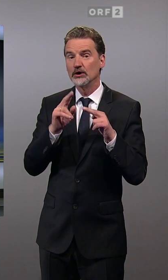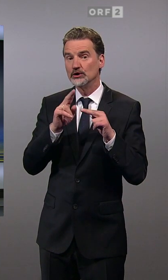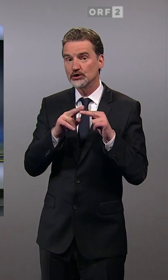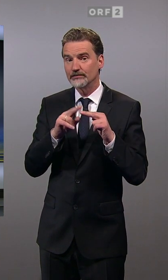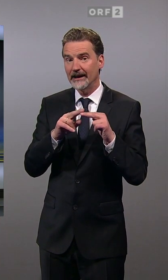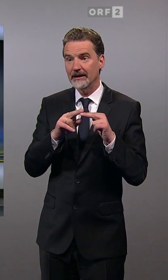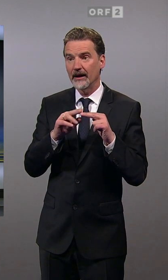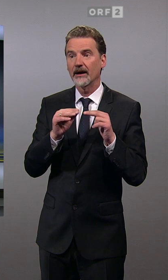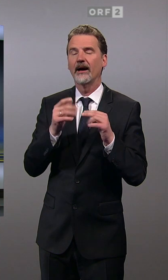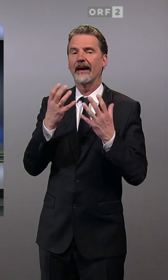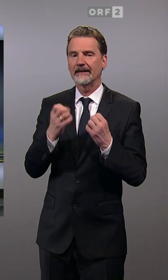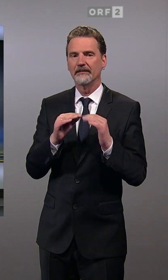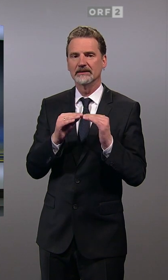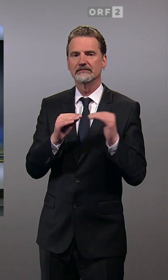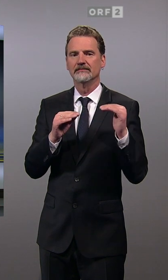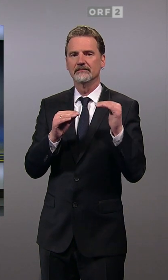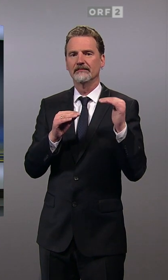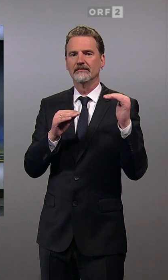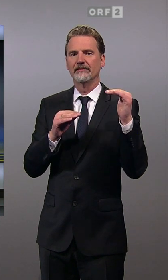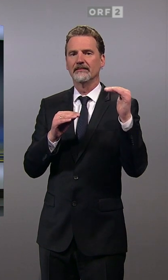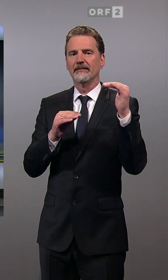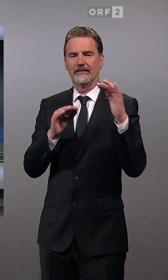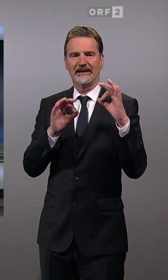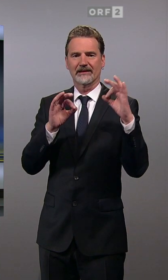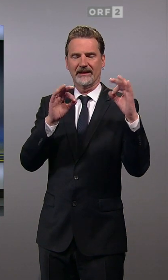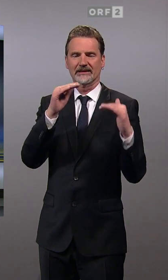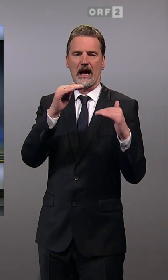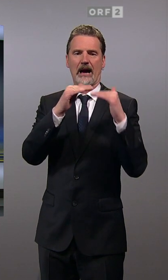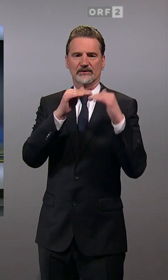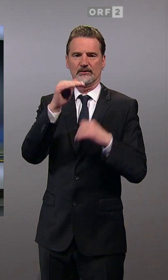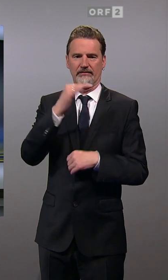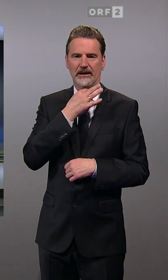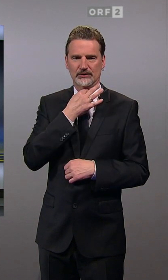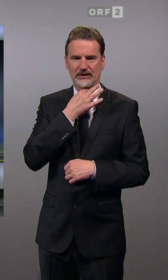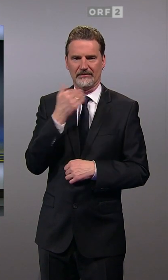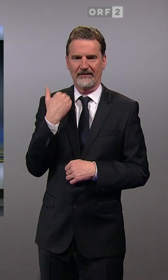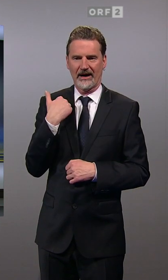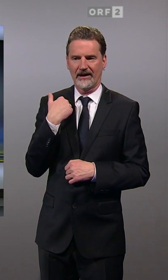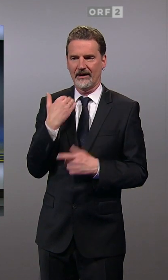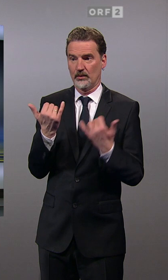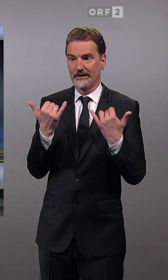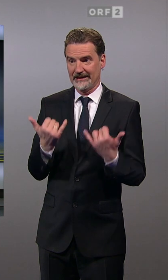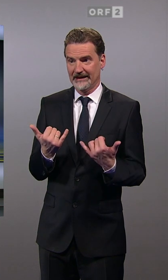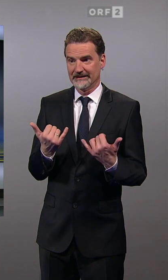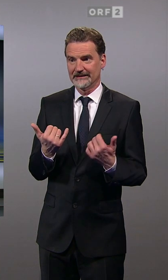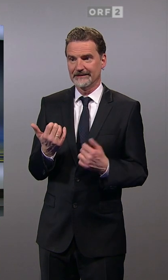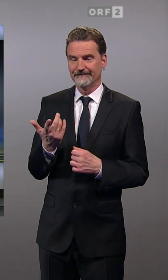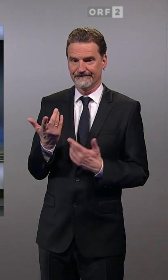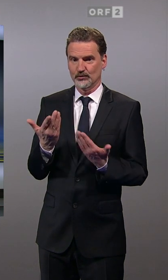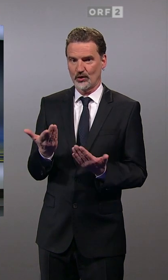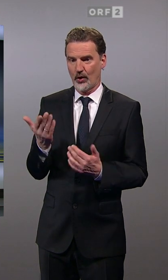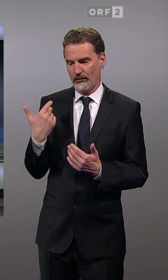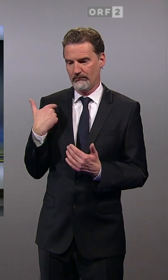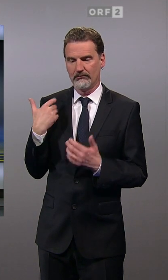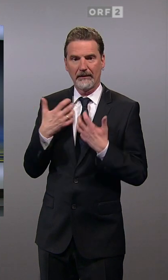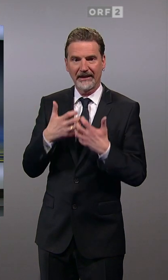Ergebnisse für die ÖVP dann wieder in den Bereich der Absoluten gekommen. Und jetzt, wie wir wissen, ist